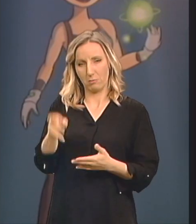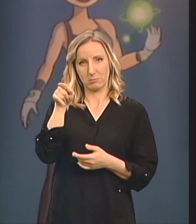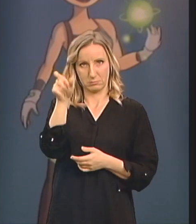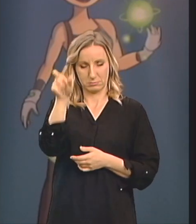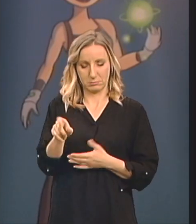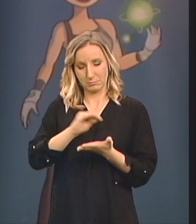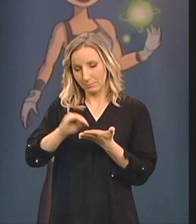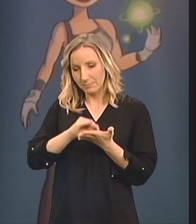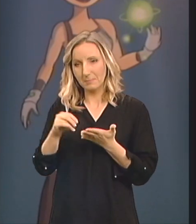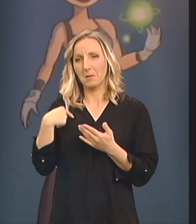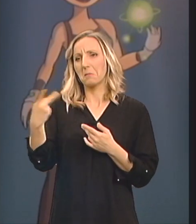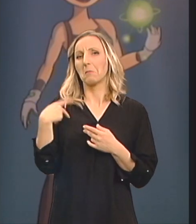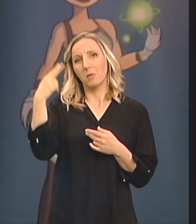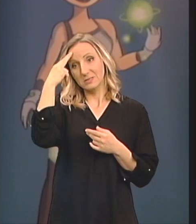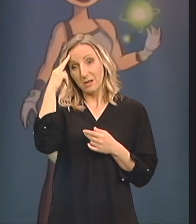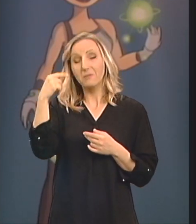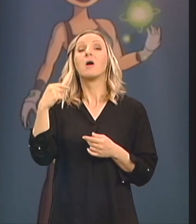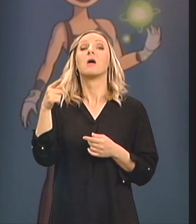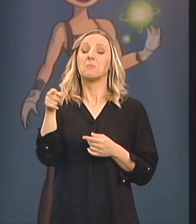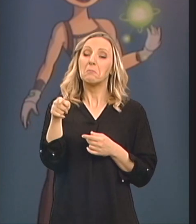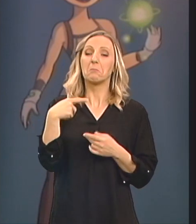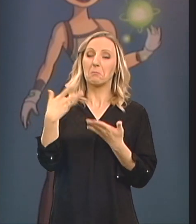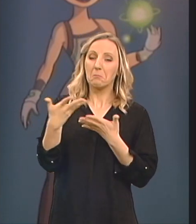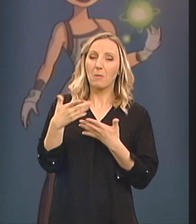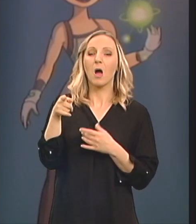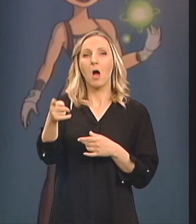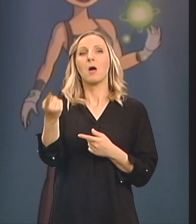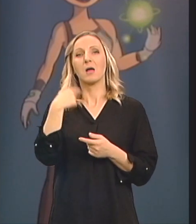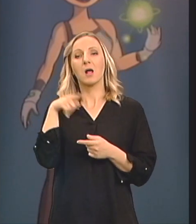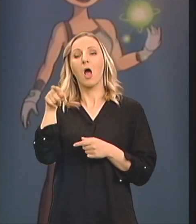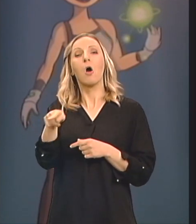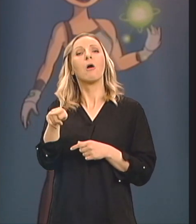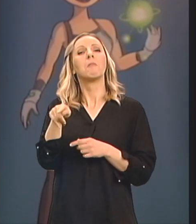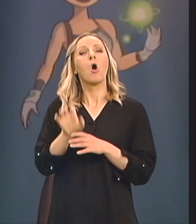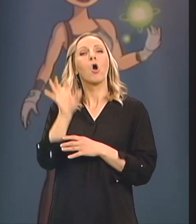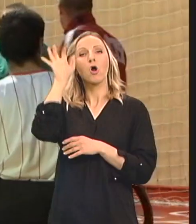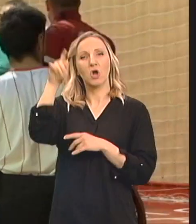našem poznanstvu Saznala sam da ona igra košarku u kolicima